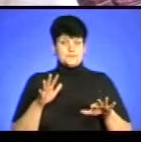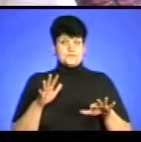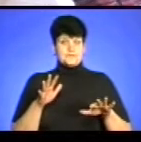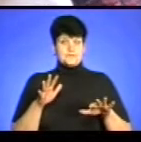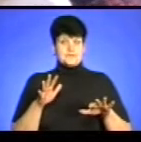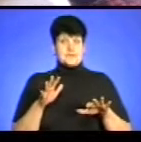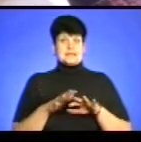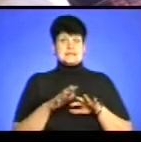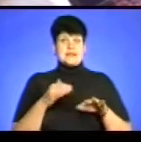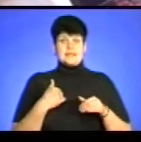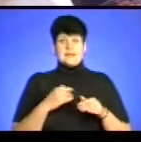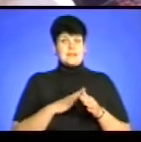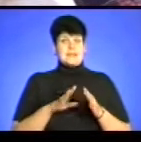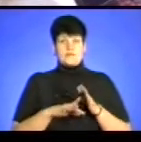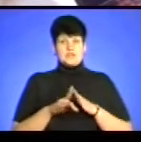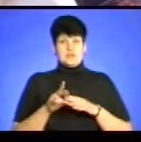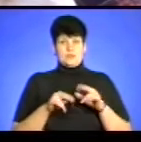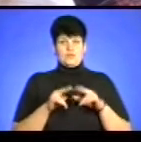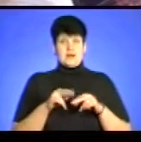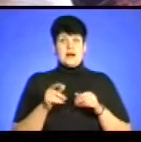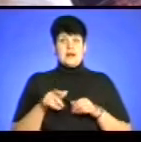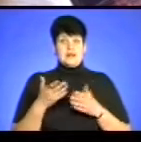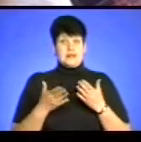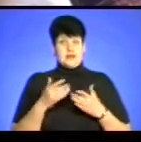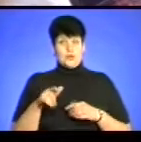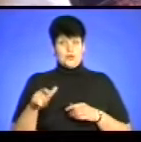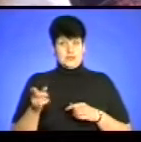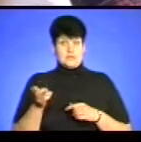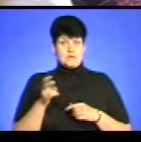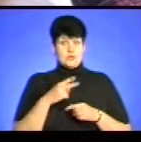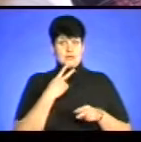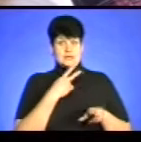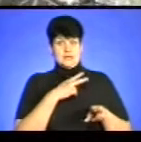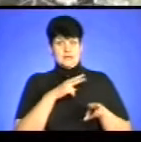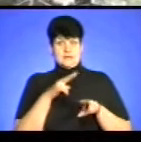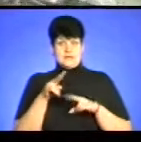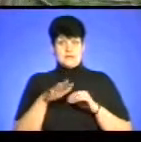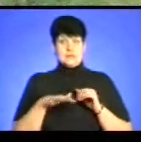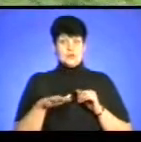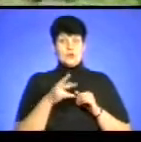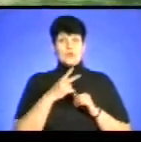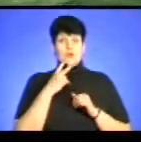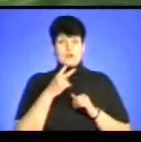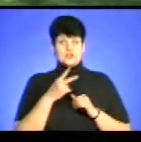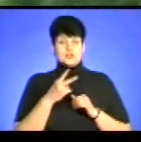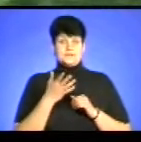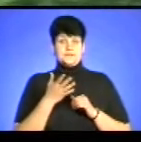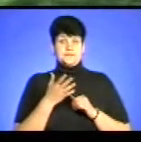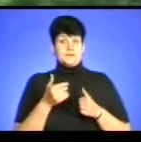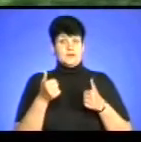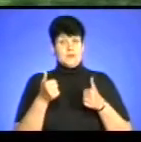Зал нам не почали будувати, але люди, які приходили роздивлятися територію, побачили дуже ласий